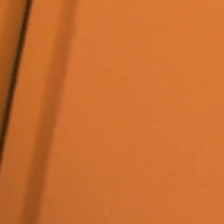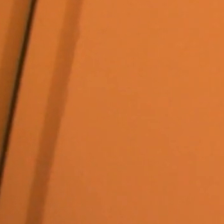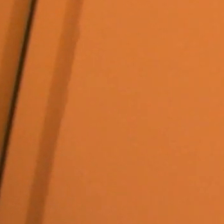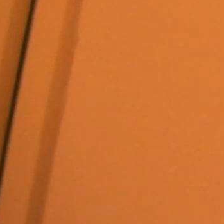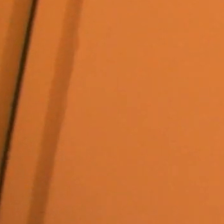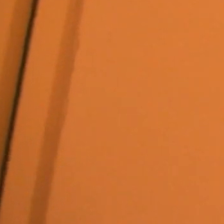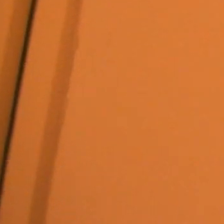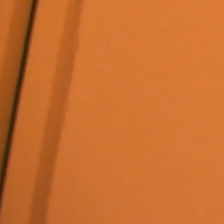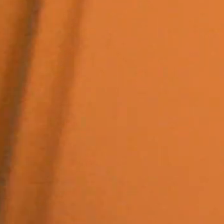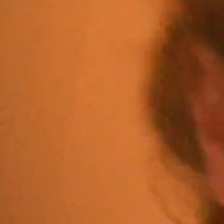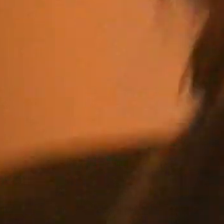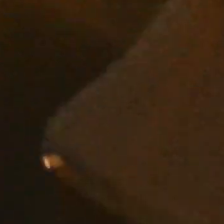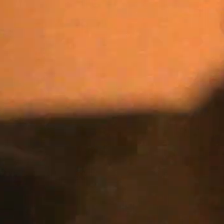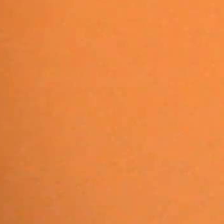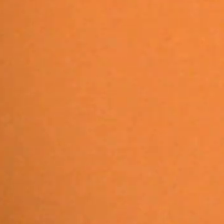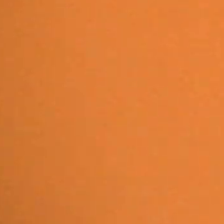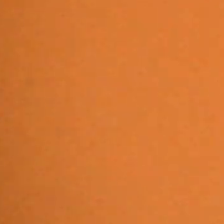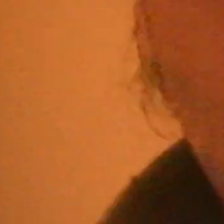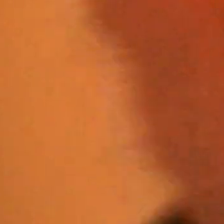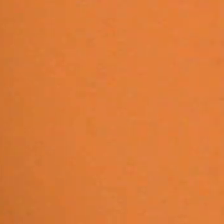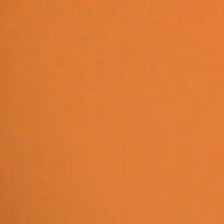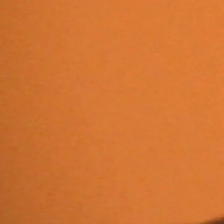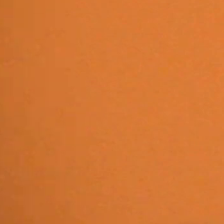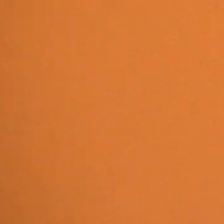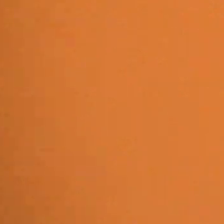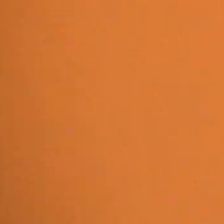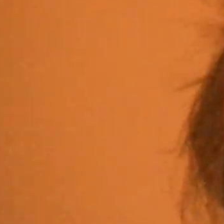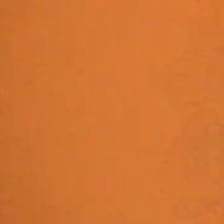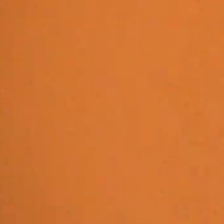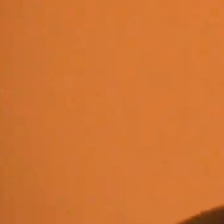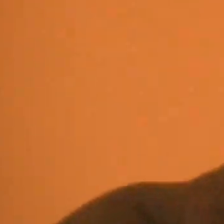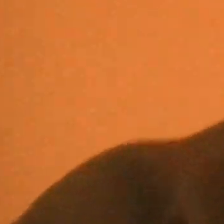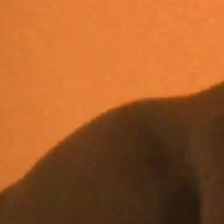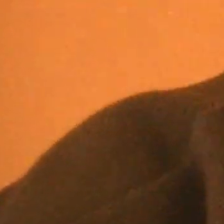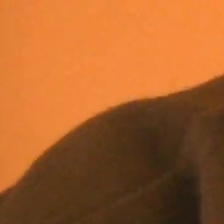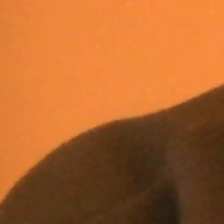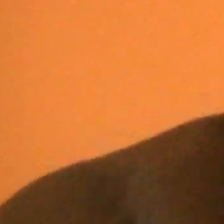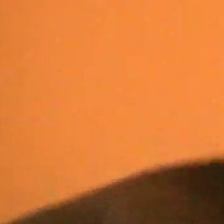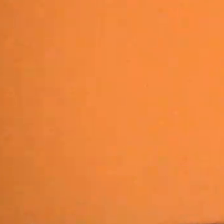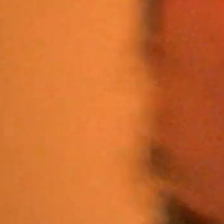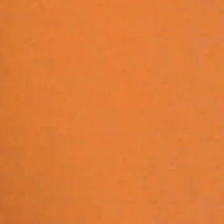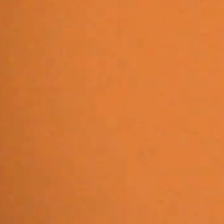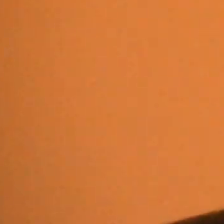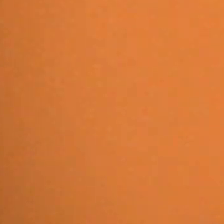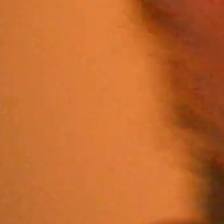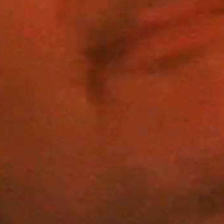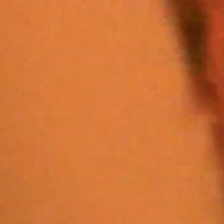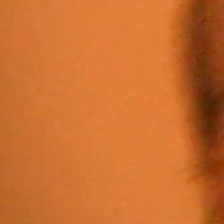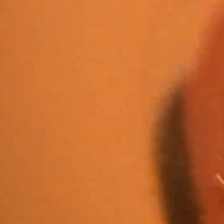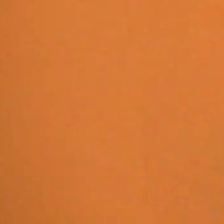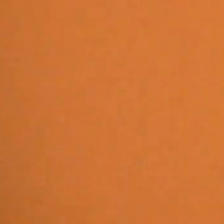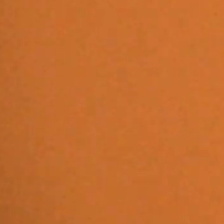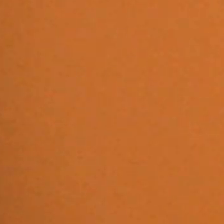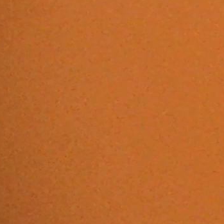det 100.000 gange. Men jeg tror at de kommer til at holde et presmøde inden må. Fordi der topper måske ikke det her.